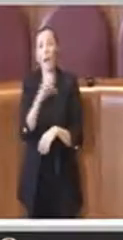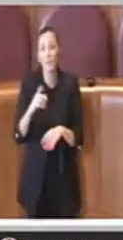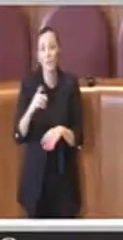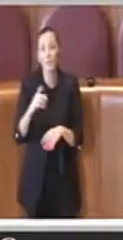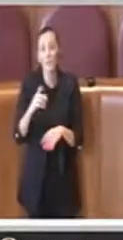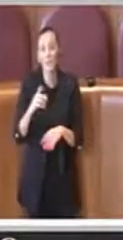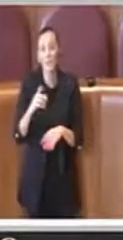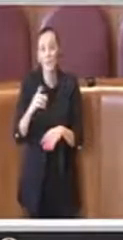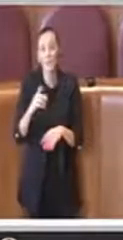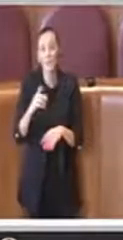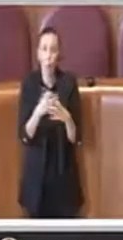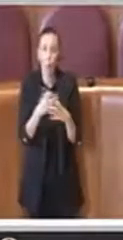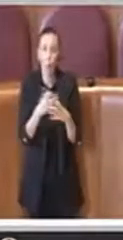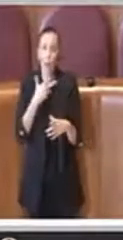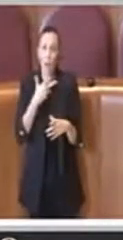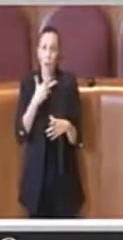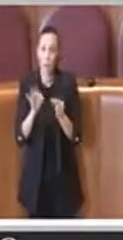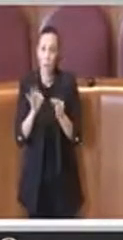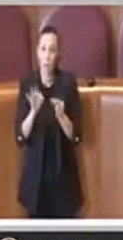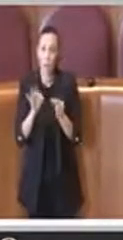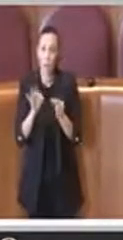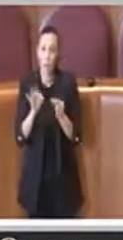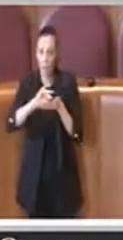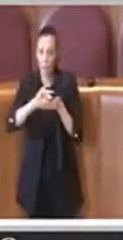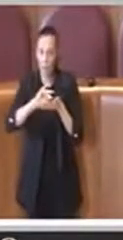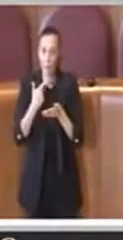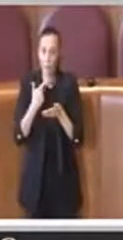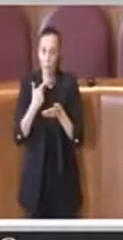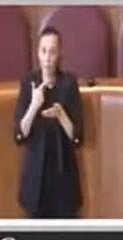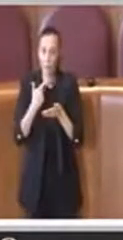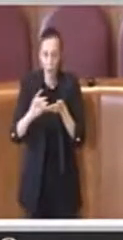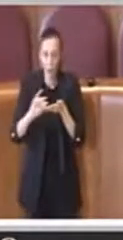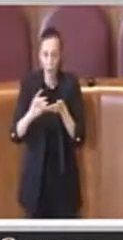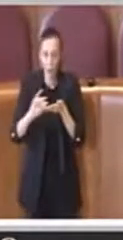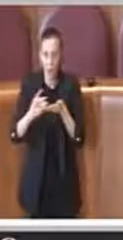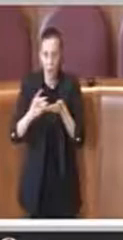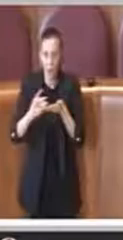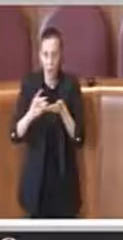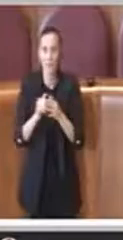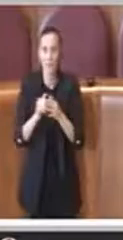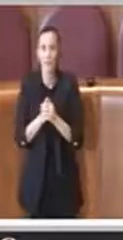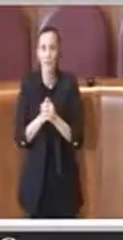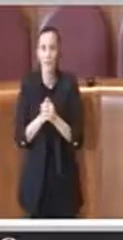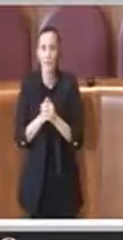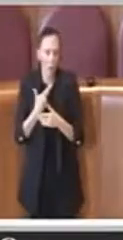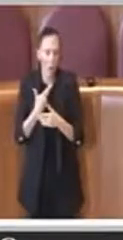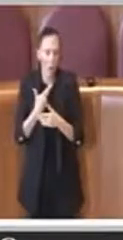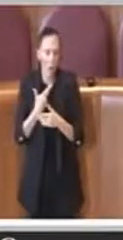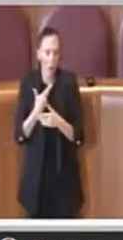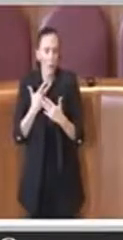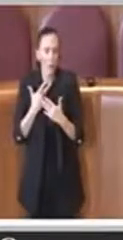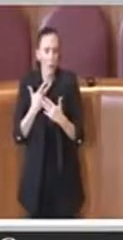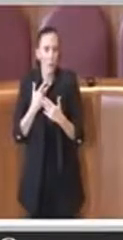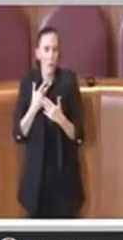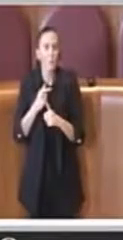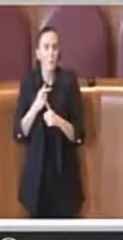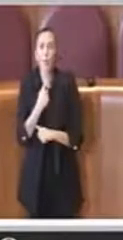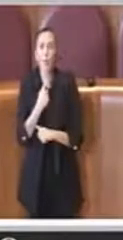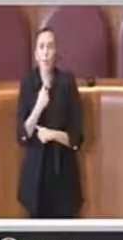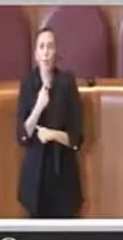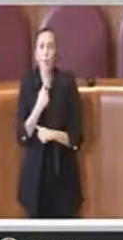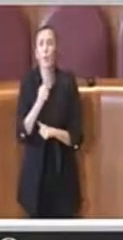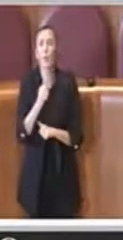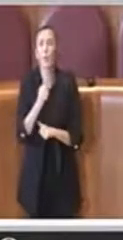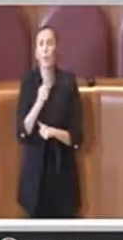Le lascio naturalmente lo spazio ecco, voglio solo dire che questa delibera è